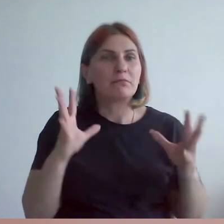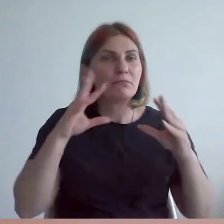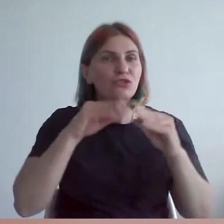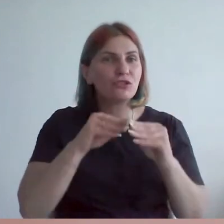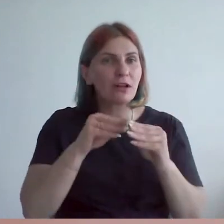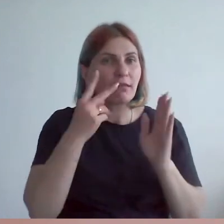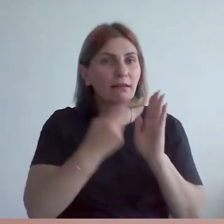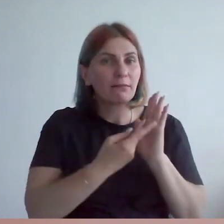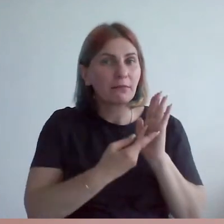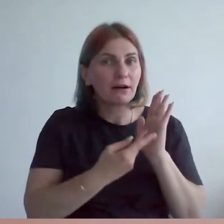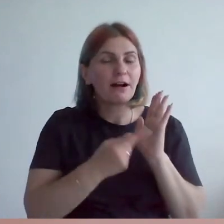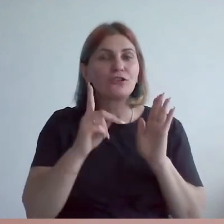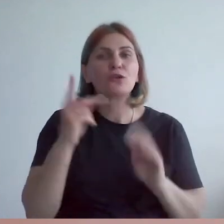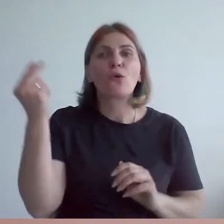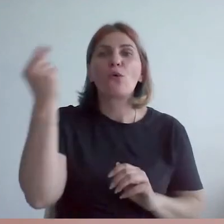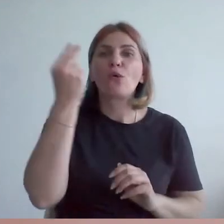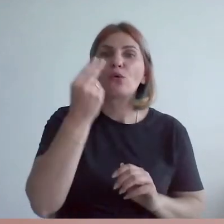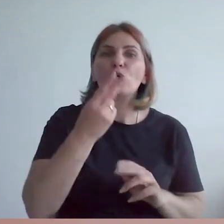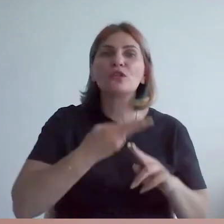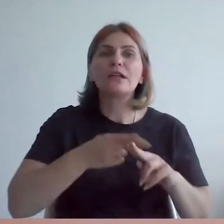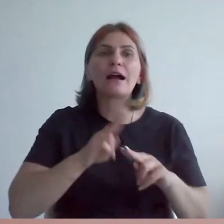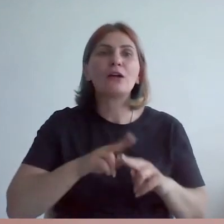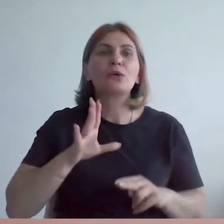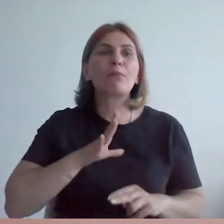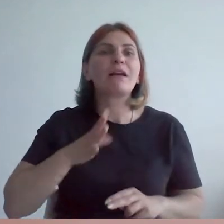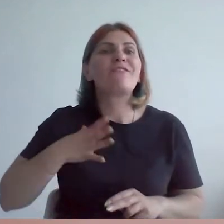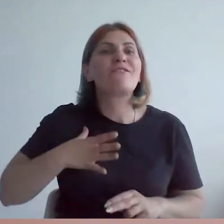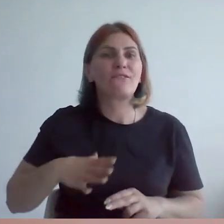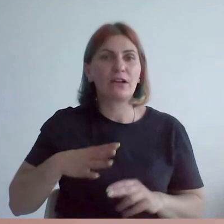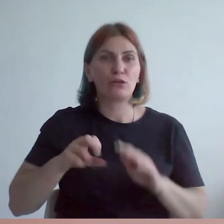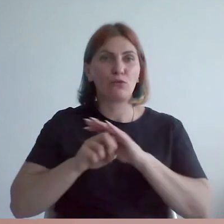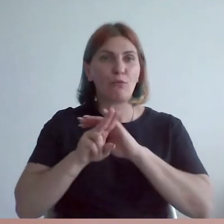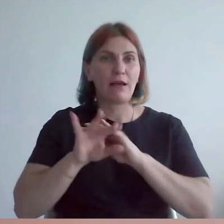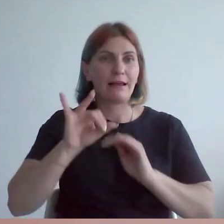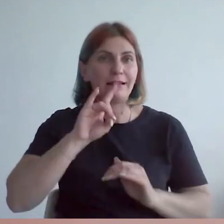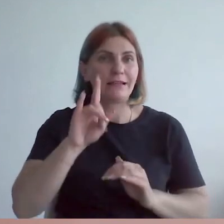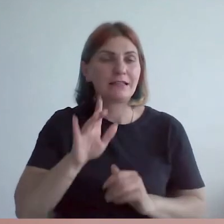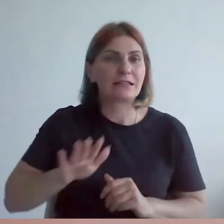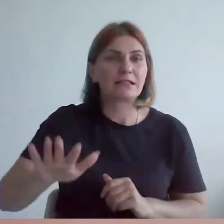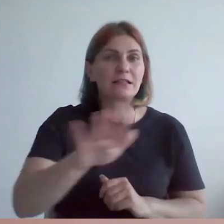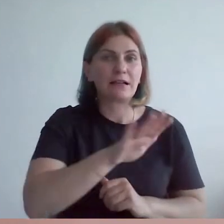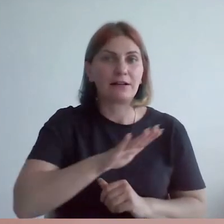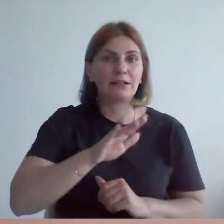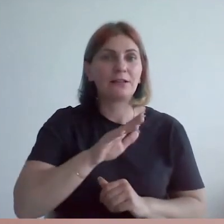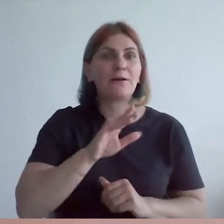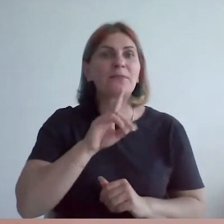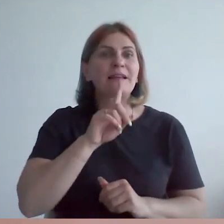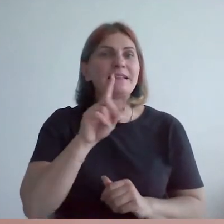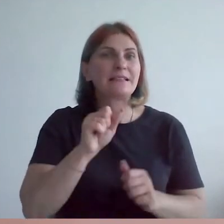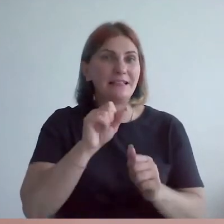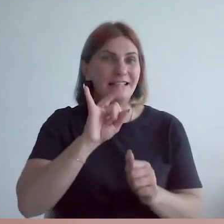художники, которым были вынуждены уехать из страны из-за преследования